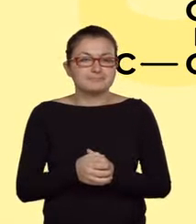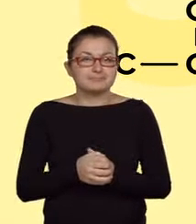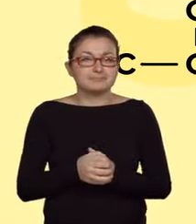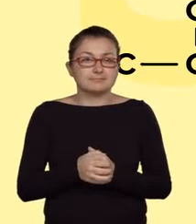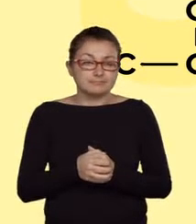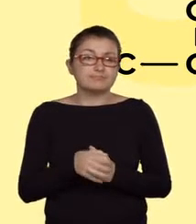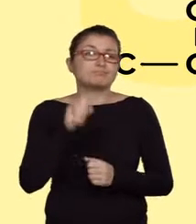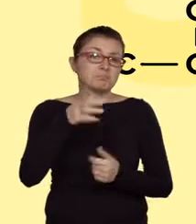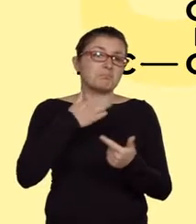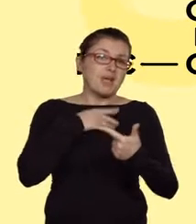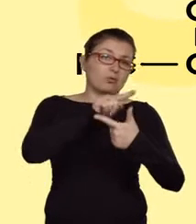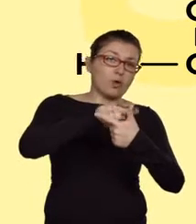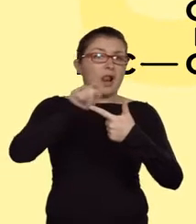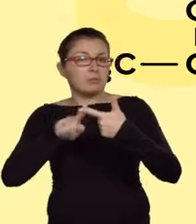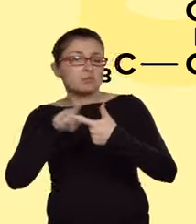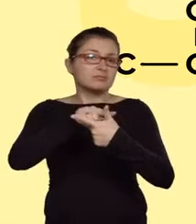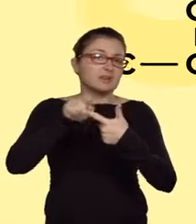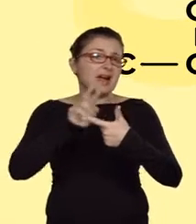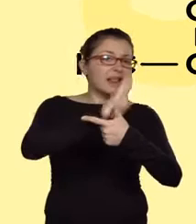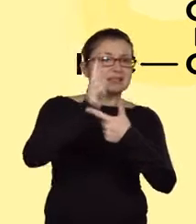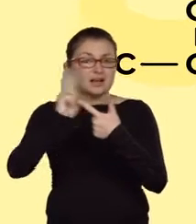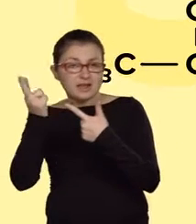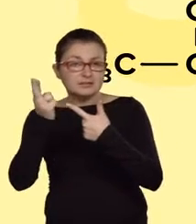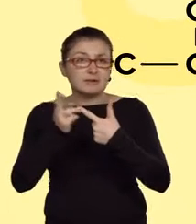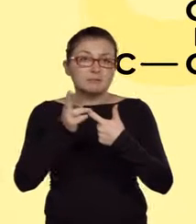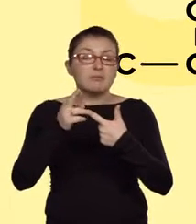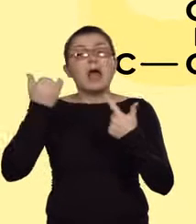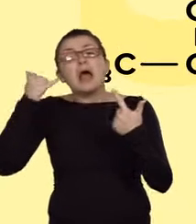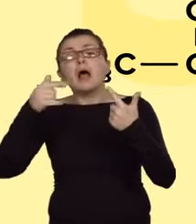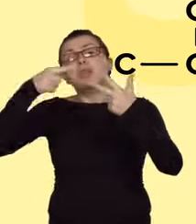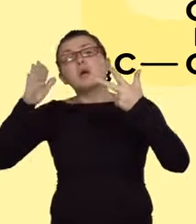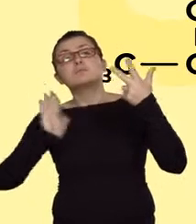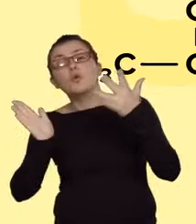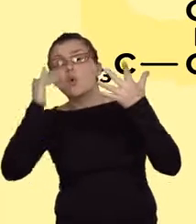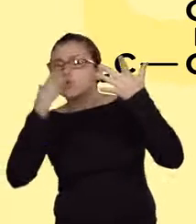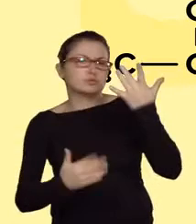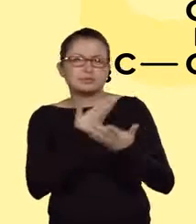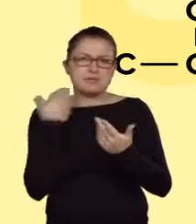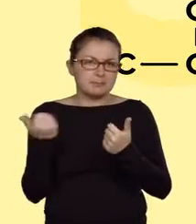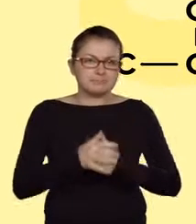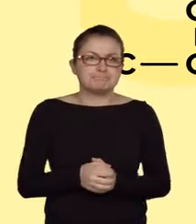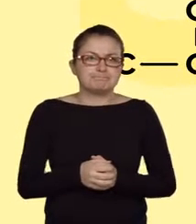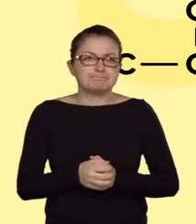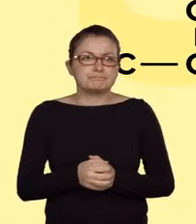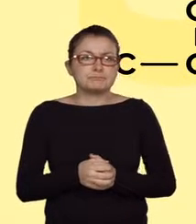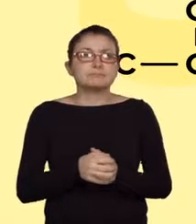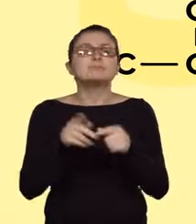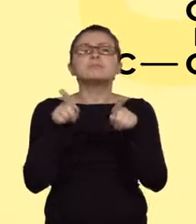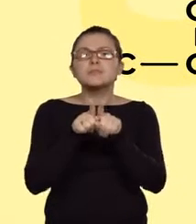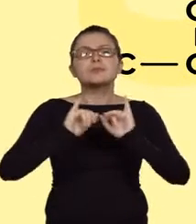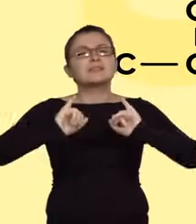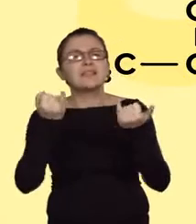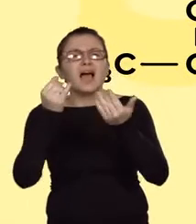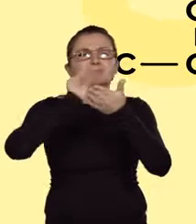pokazanych na planszy. Nie ma już żadnej innej możliwości napisania reakcji addycji, której produktem jest